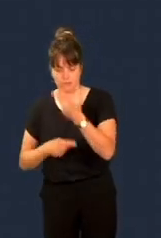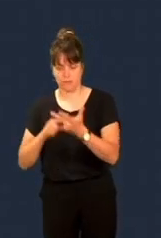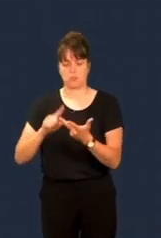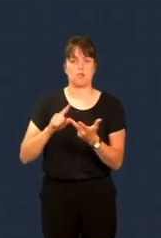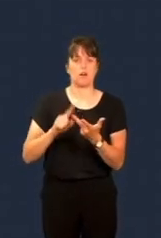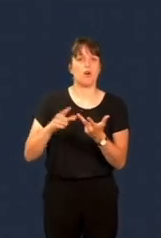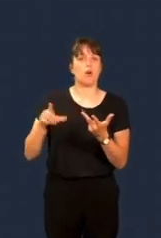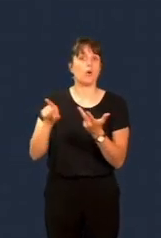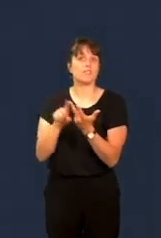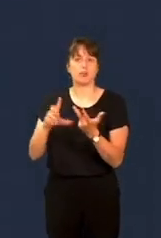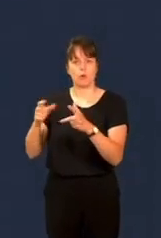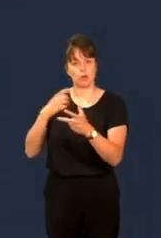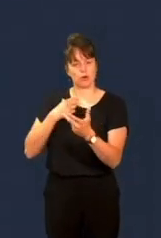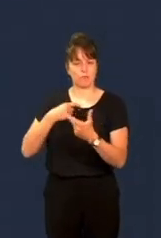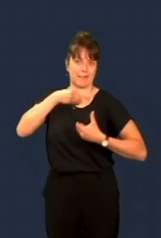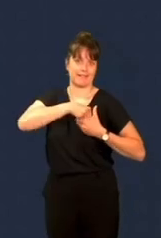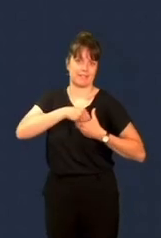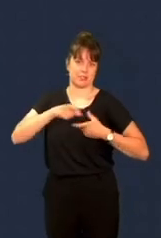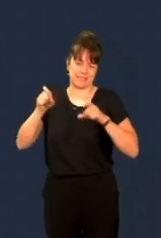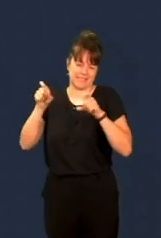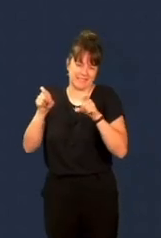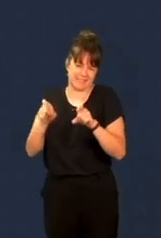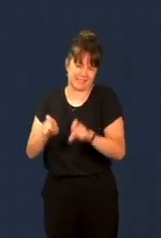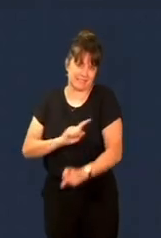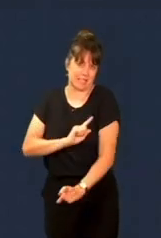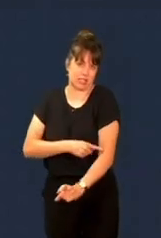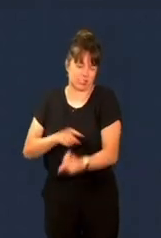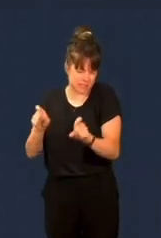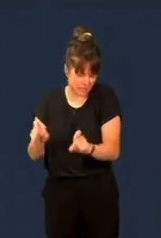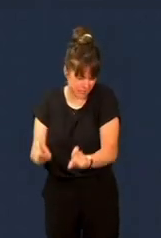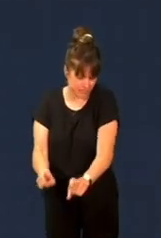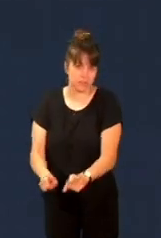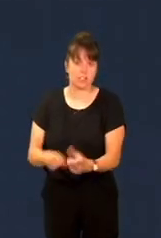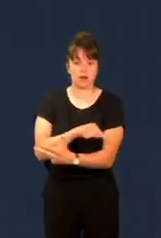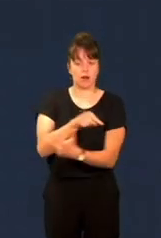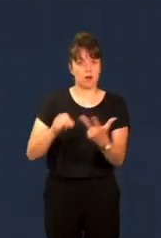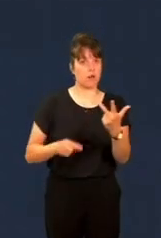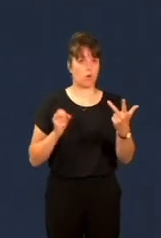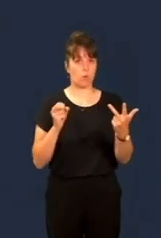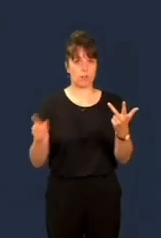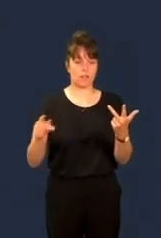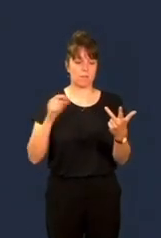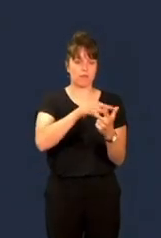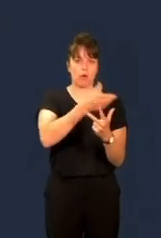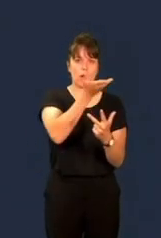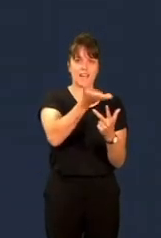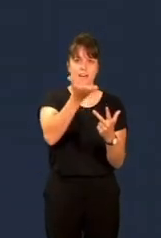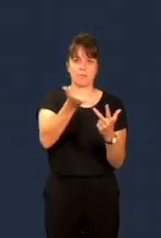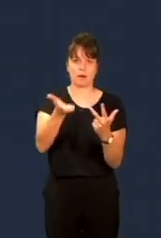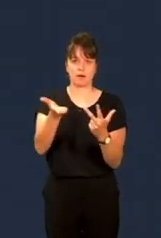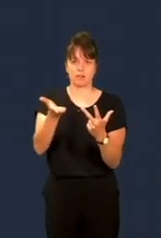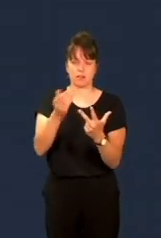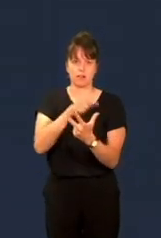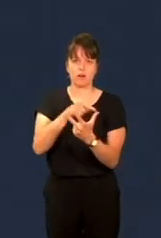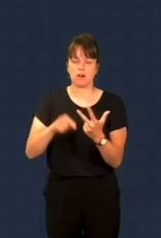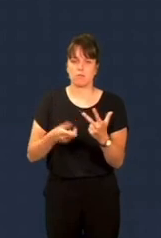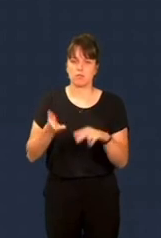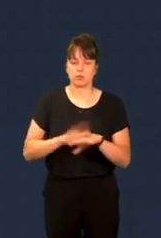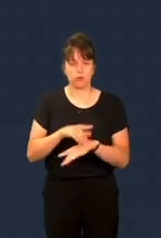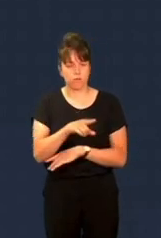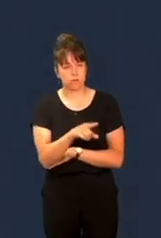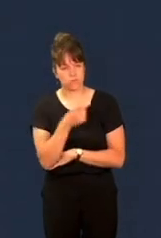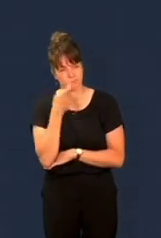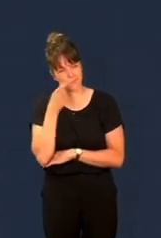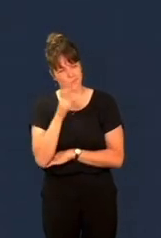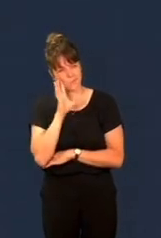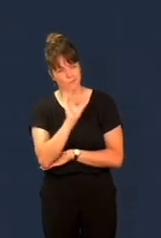Réduction de consommation. C'est un choix qui peut s'avérer pertinent à condition d'en conserver l'équilibre. Or force est de constater qu'il semble que vous êtes en